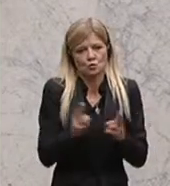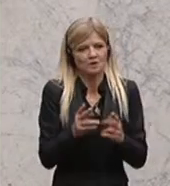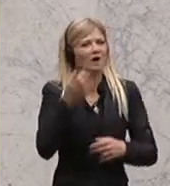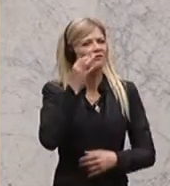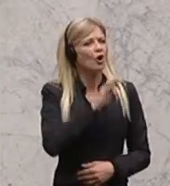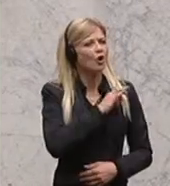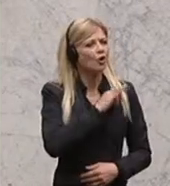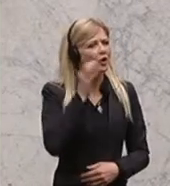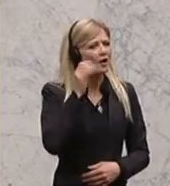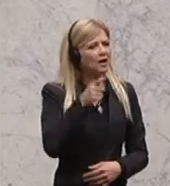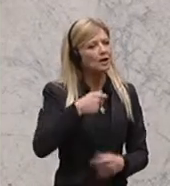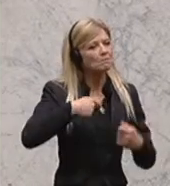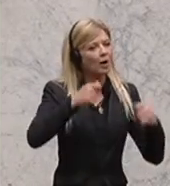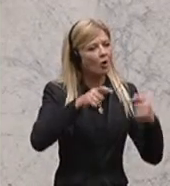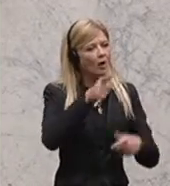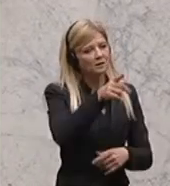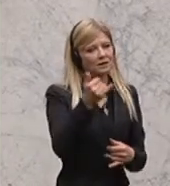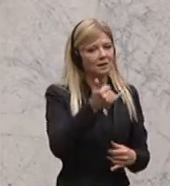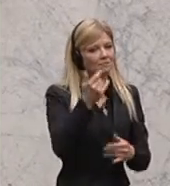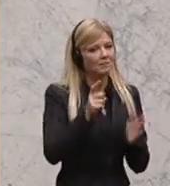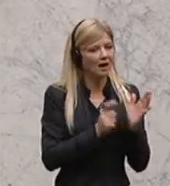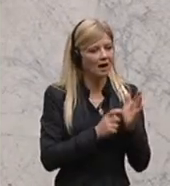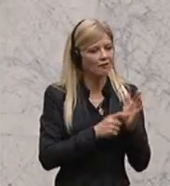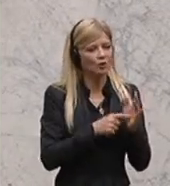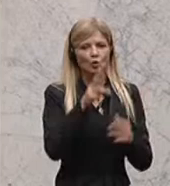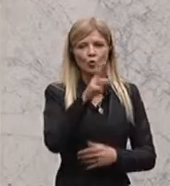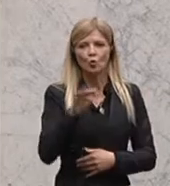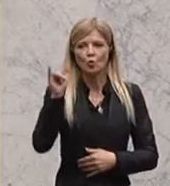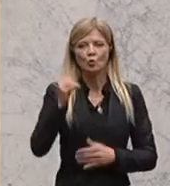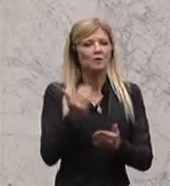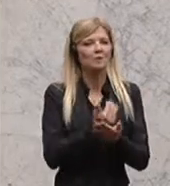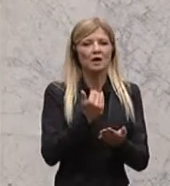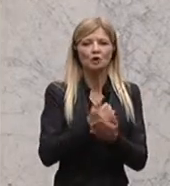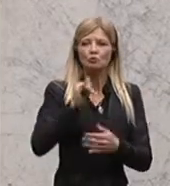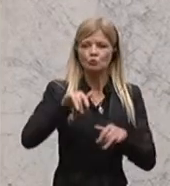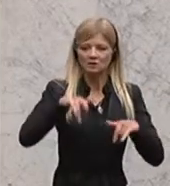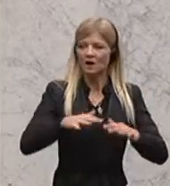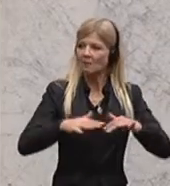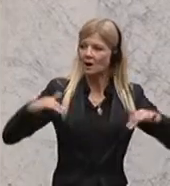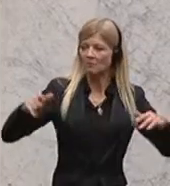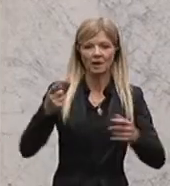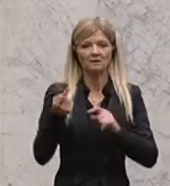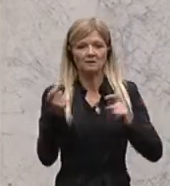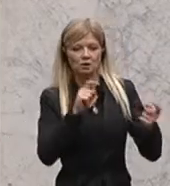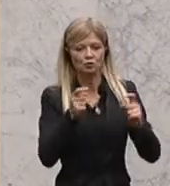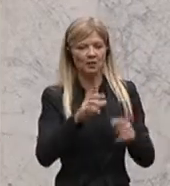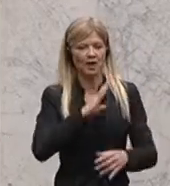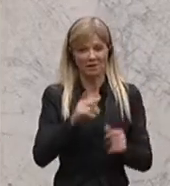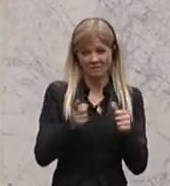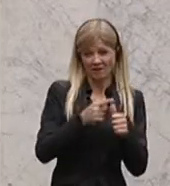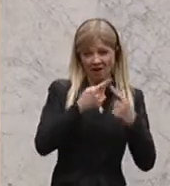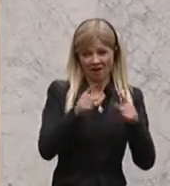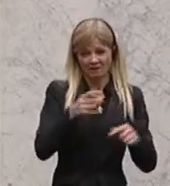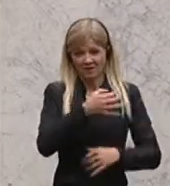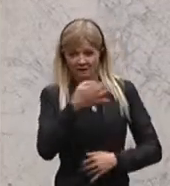ich weise nicht, Sie fordern immer ein, dass zum Beispiel der Universitätsbericht hier im Plenum diskutiert wird, wenn aber bei einem anderen Tagesordnungspunkt,